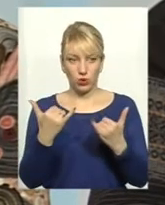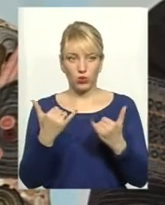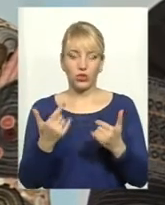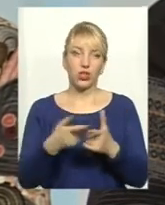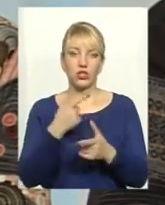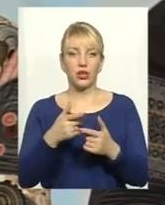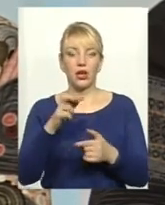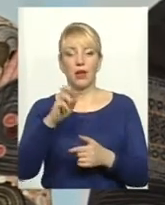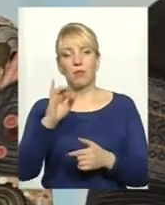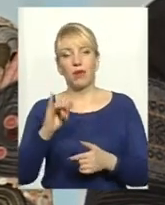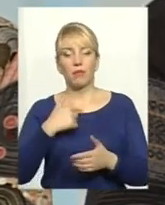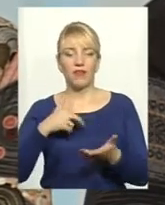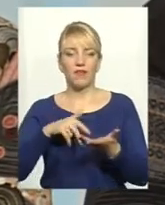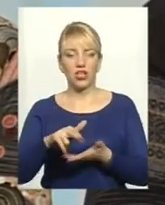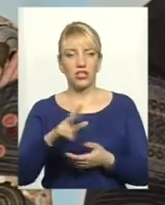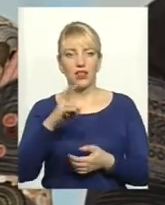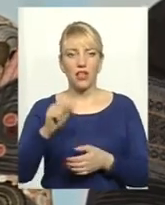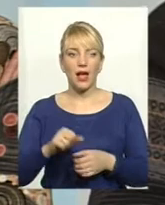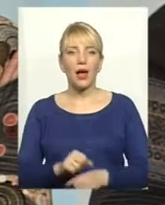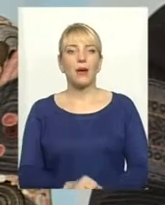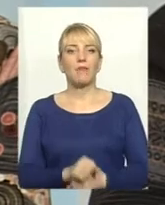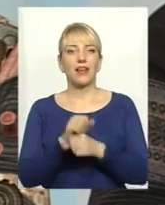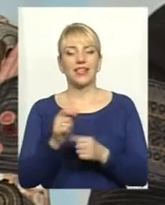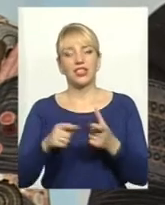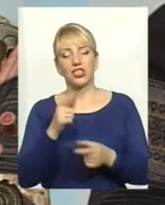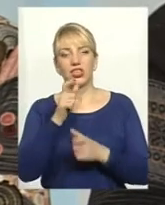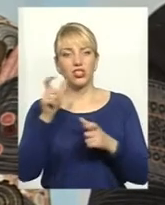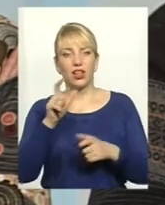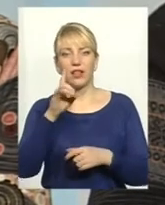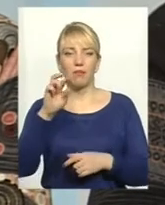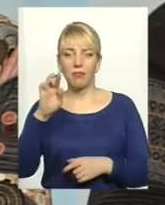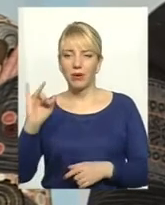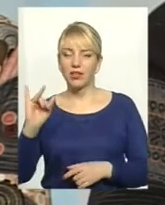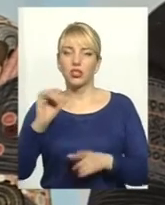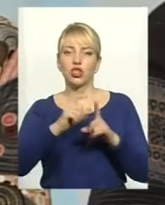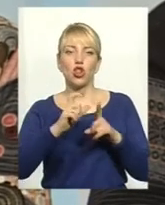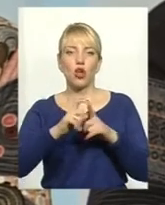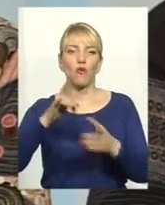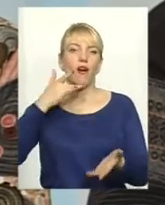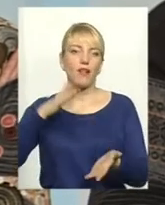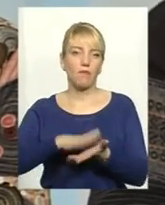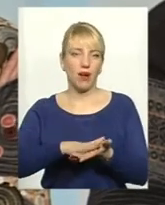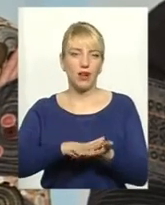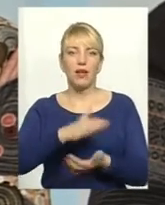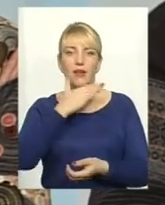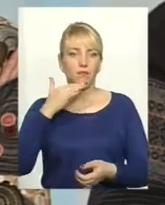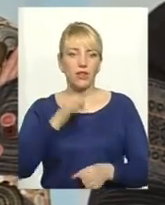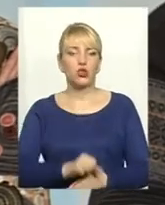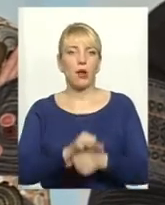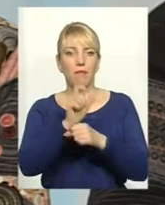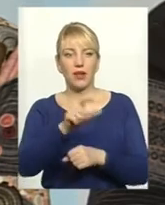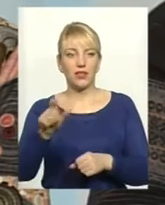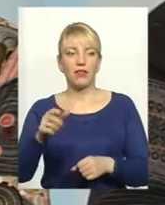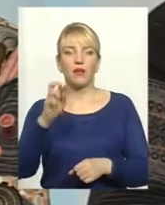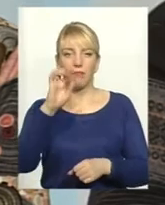Майдани, чи ми би кричали слово «ганьба» і так далі. І я вам скажу, що більша половина майданівців сказали, що